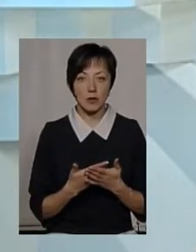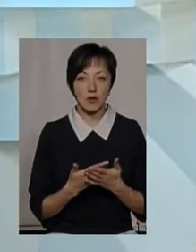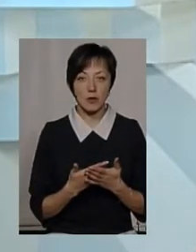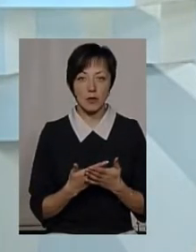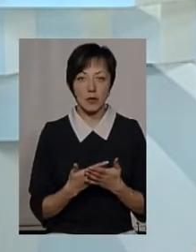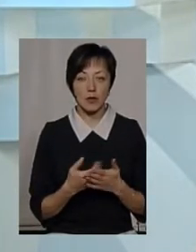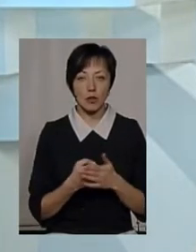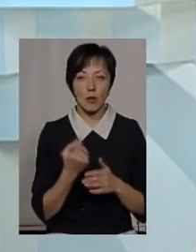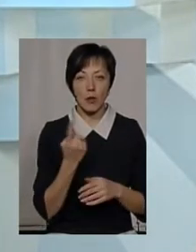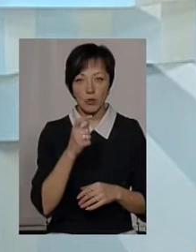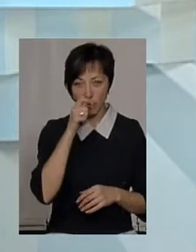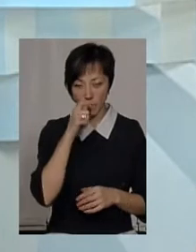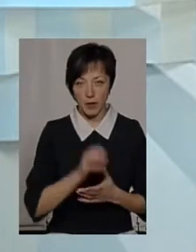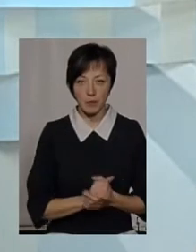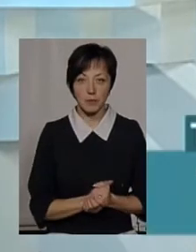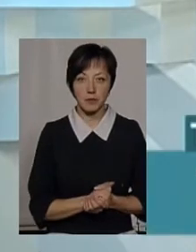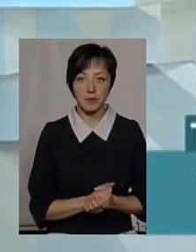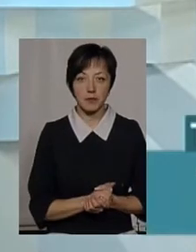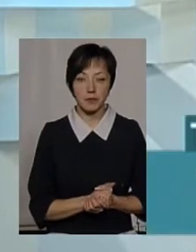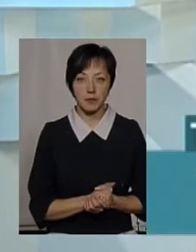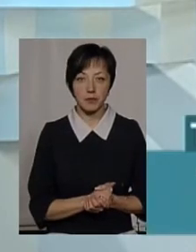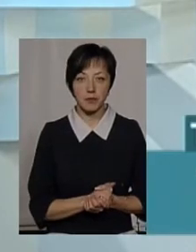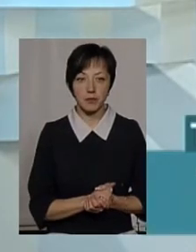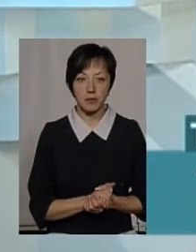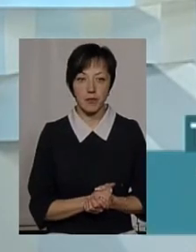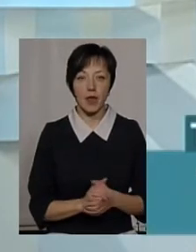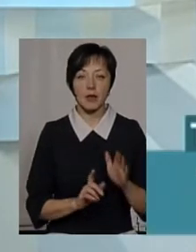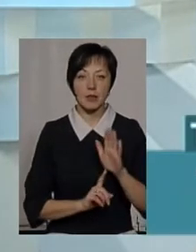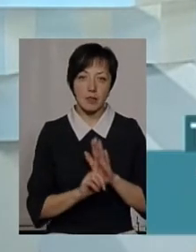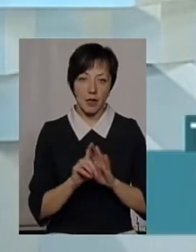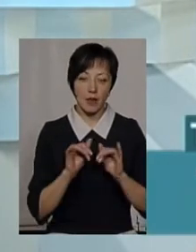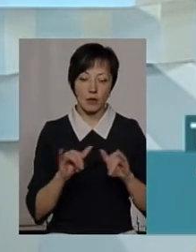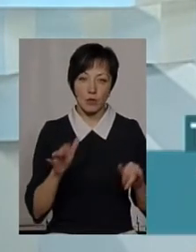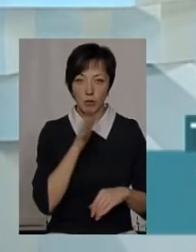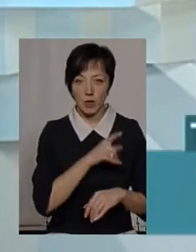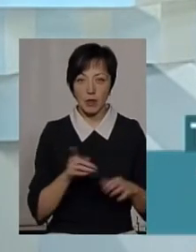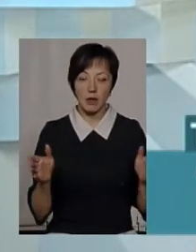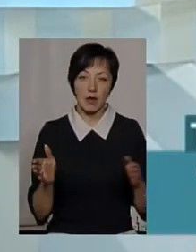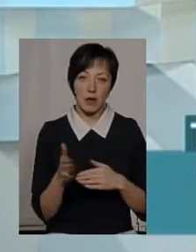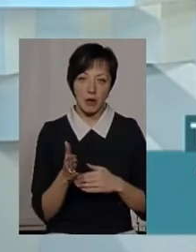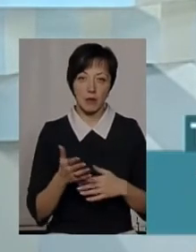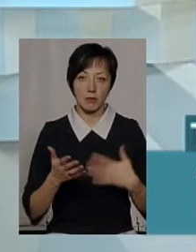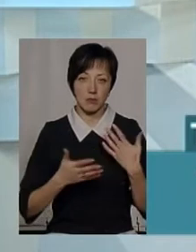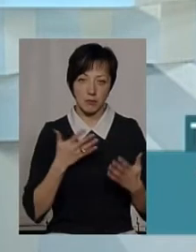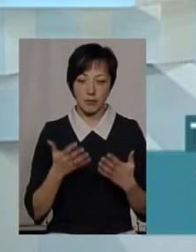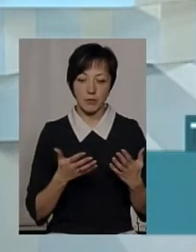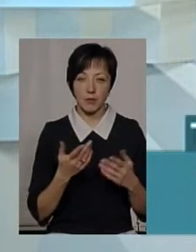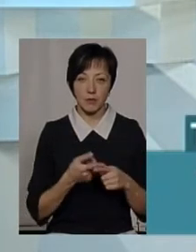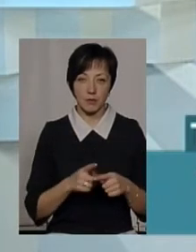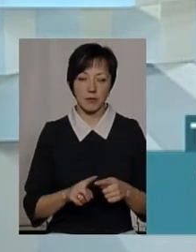до 1 квітня. Але тоді якраз настає нерестовий період, риба собі вже звідти